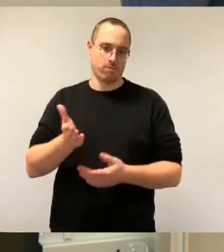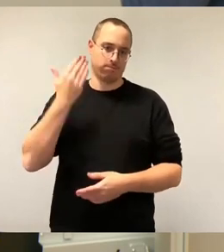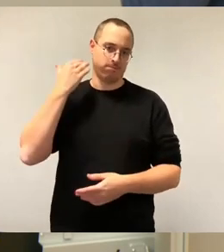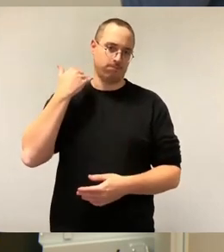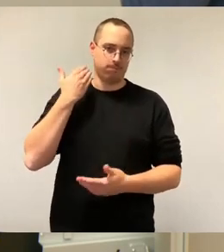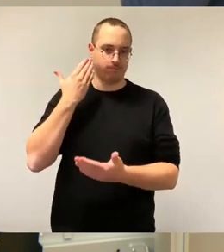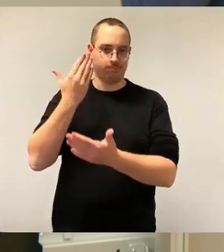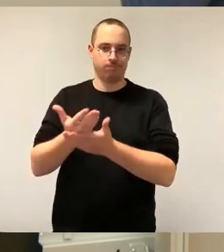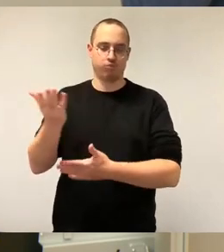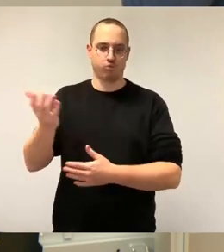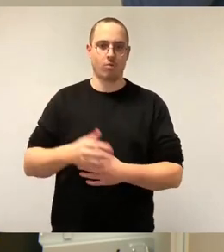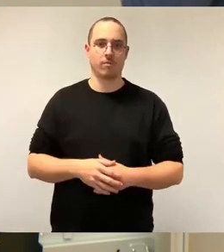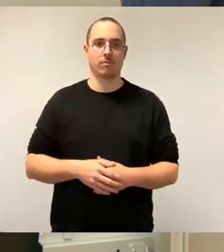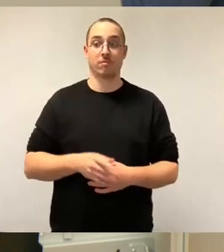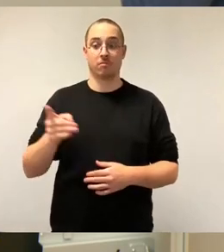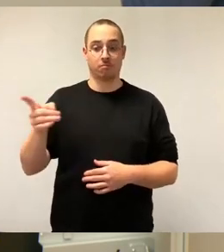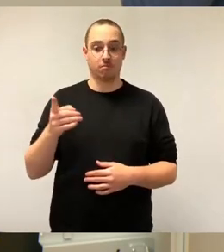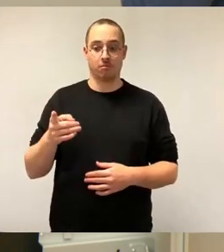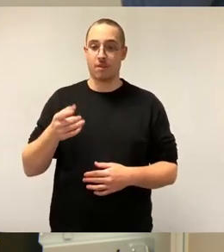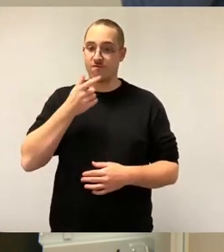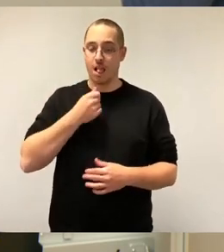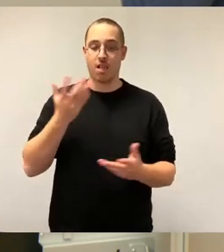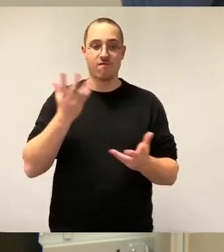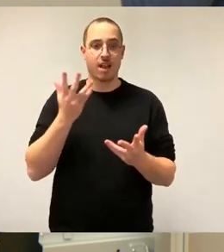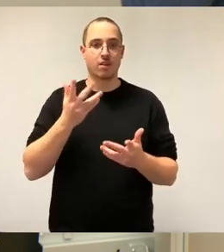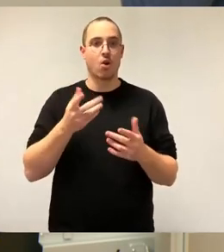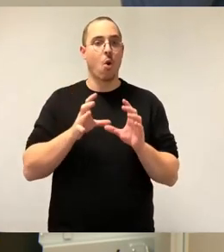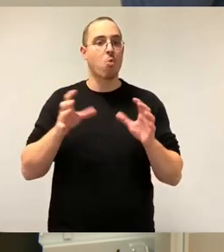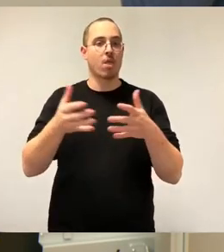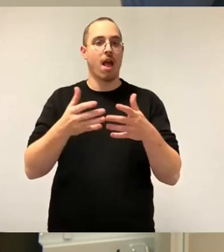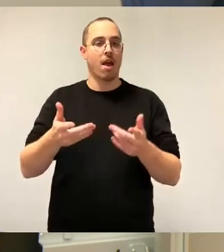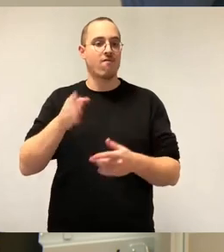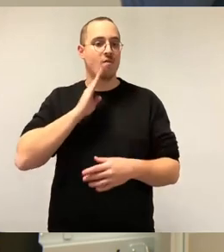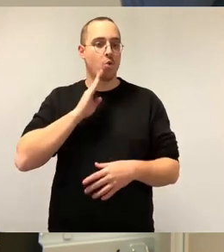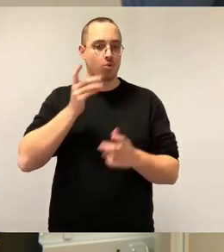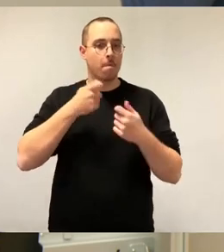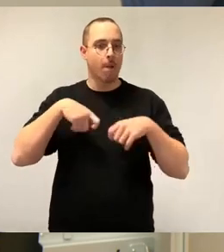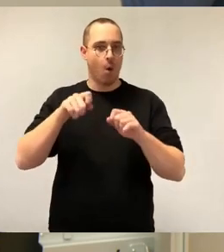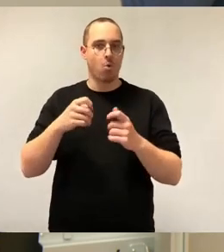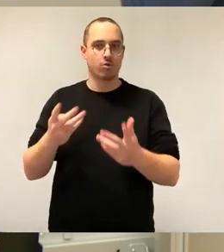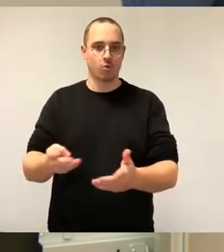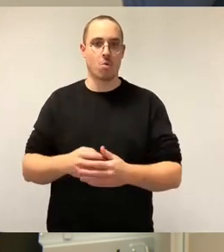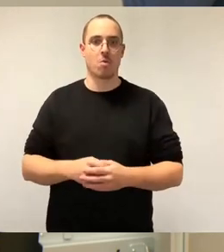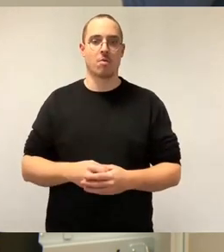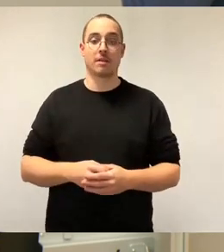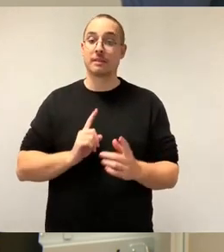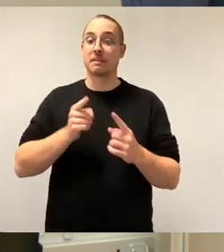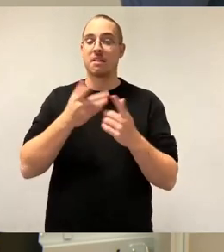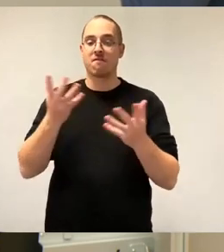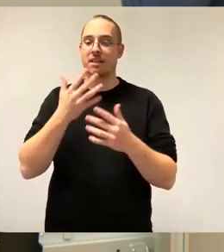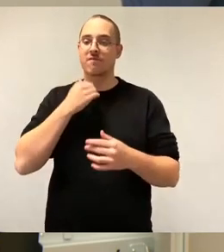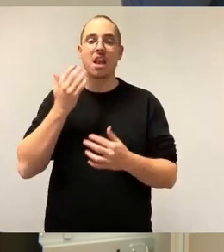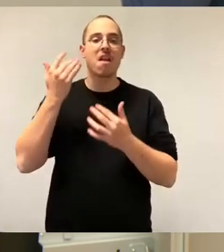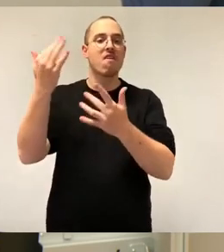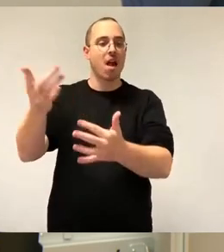Wohnungsbaugesellschaft mit dem Ziel, dass diese irgendwann mal selbst das Laufen lernt. Genau das passiert aber nicht. Im Gegenteil.